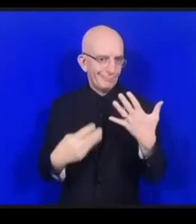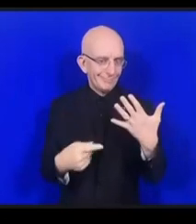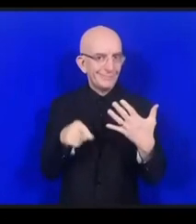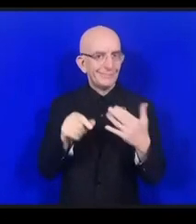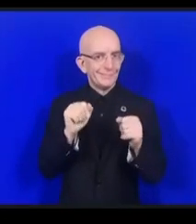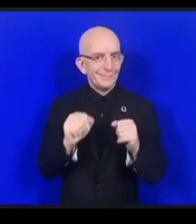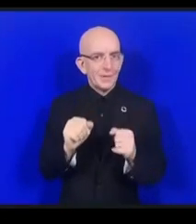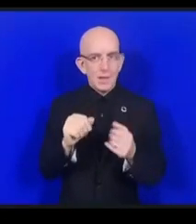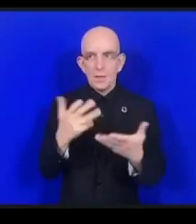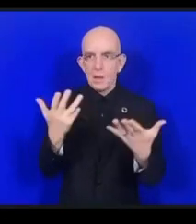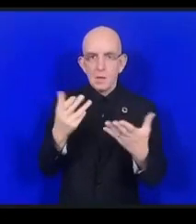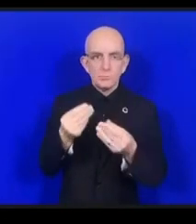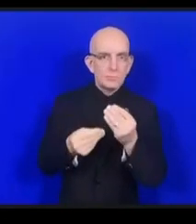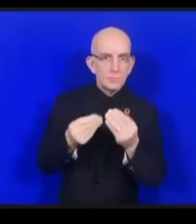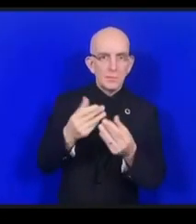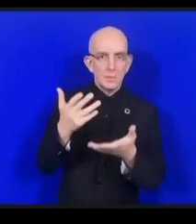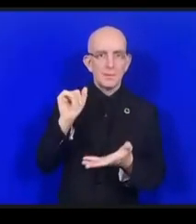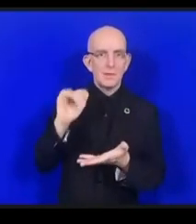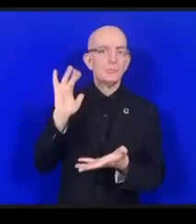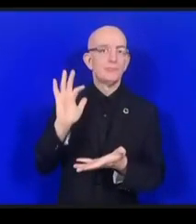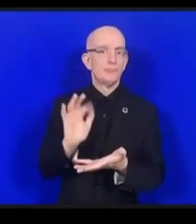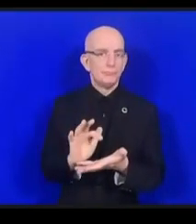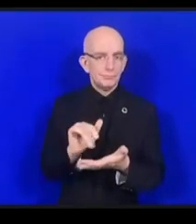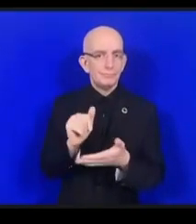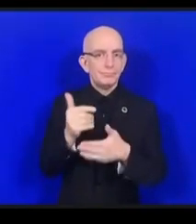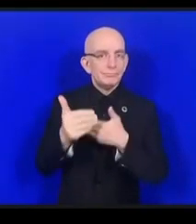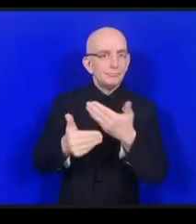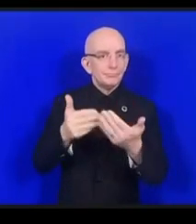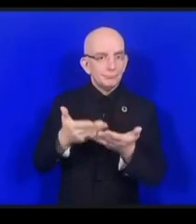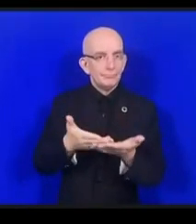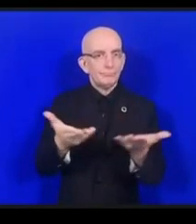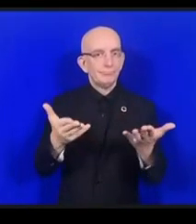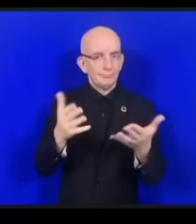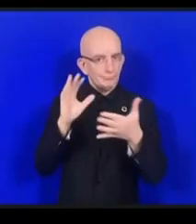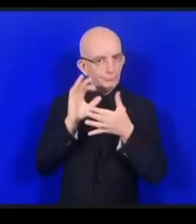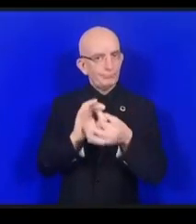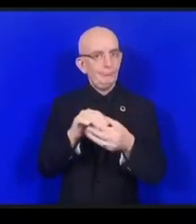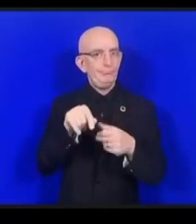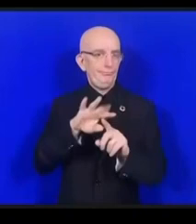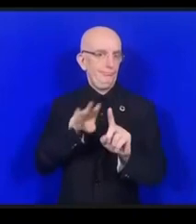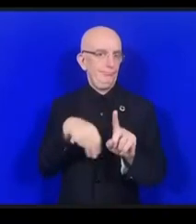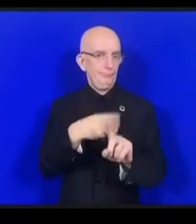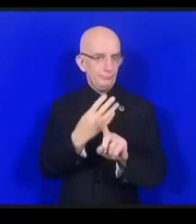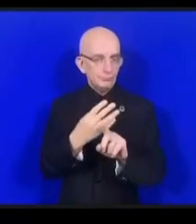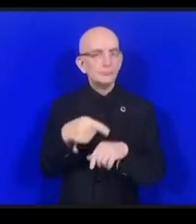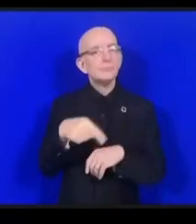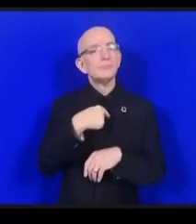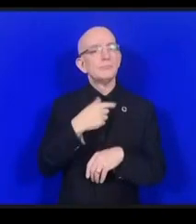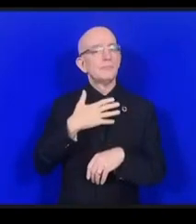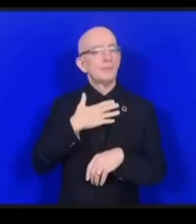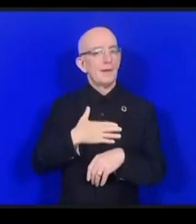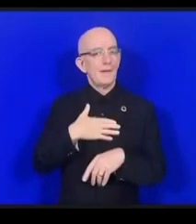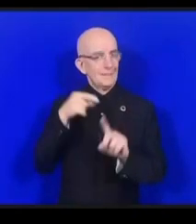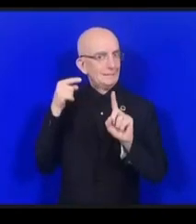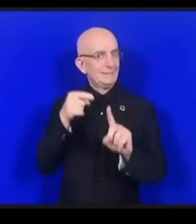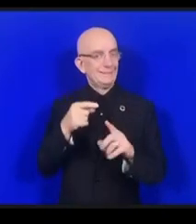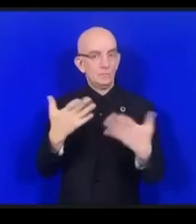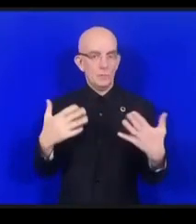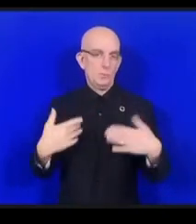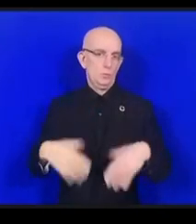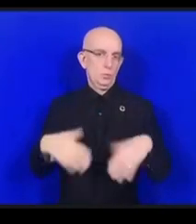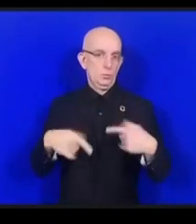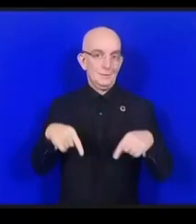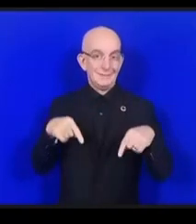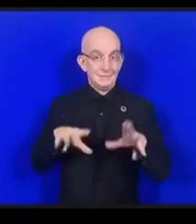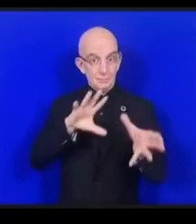des ODD. Je voudrais également mentionner à quel point cet élément central est